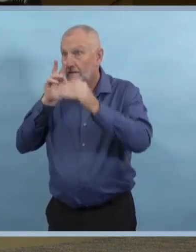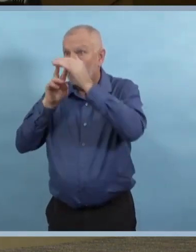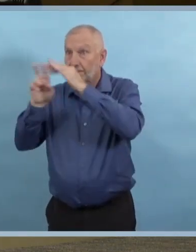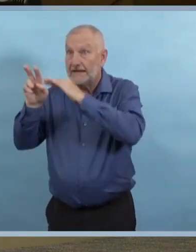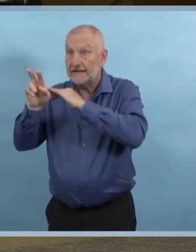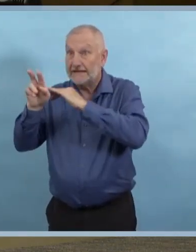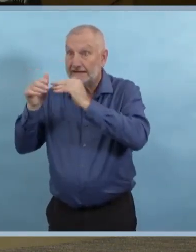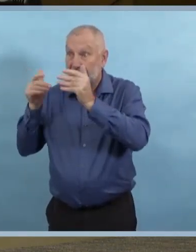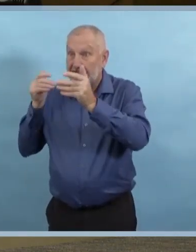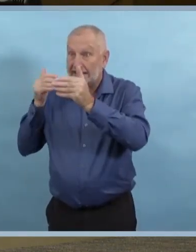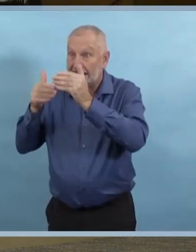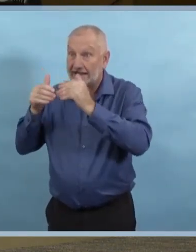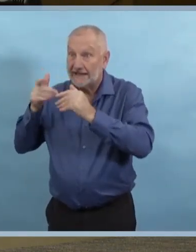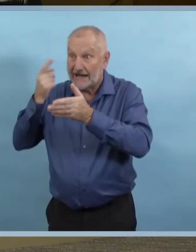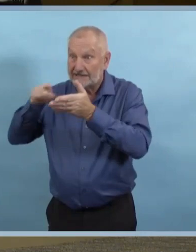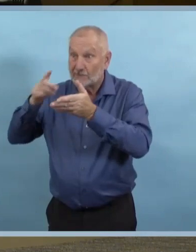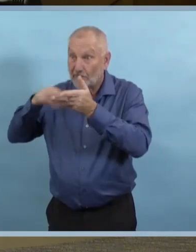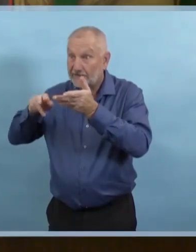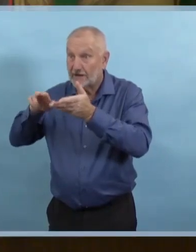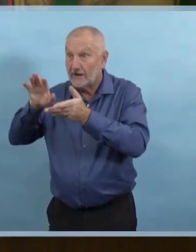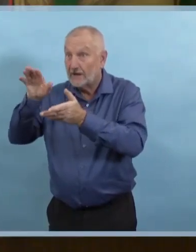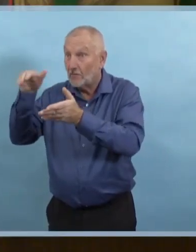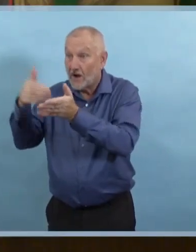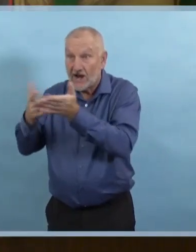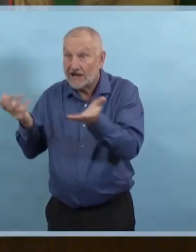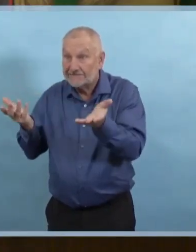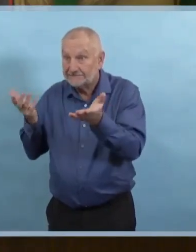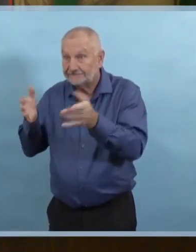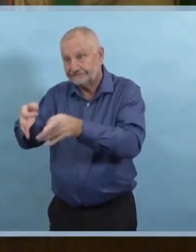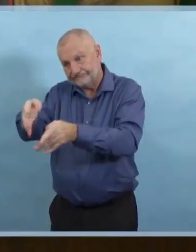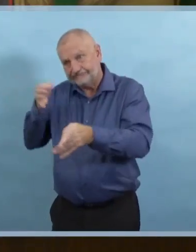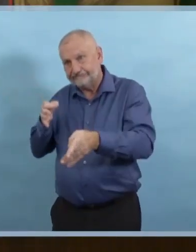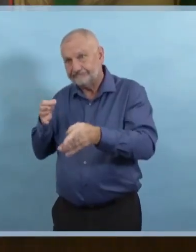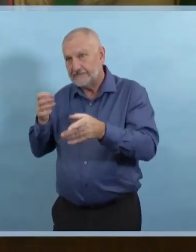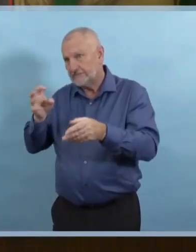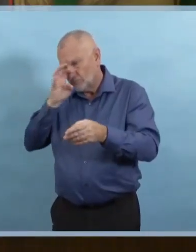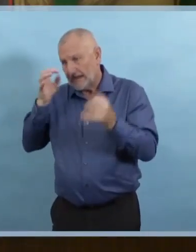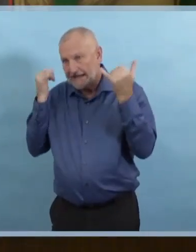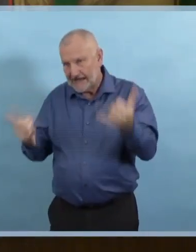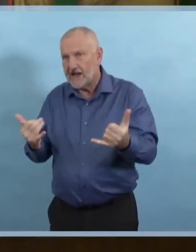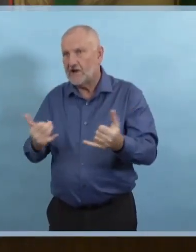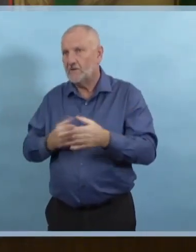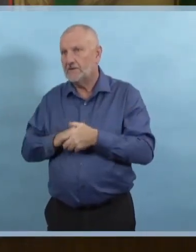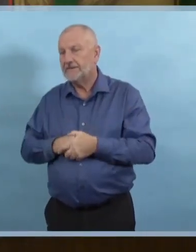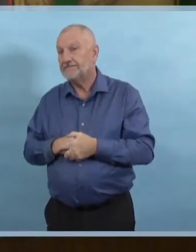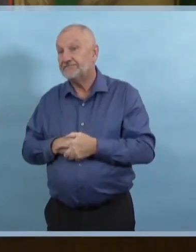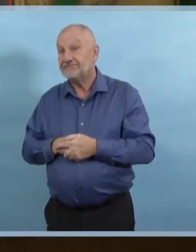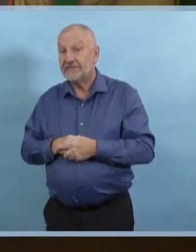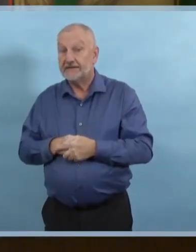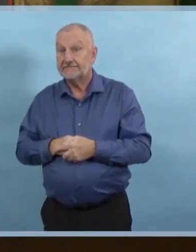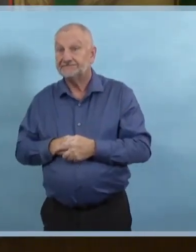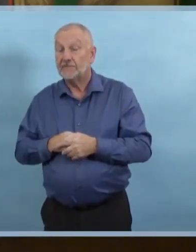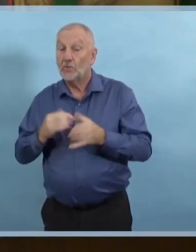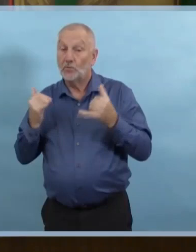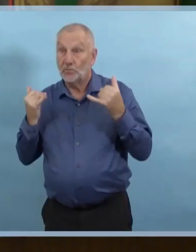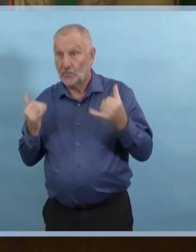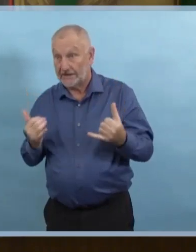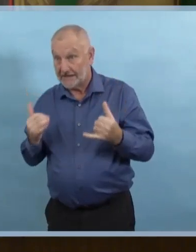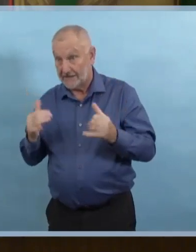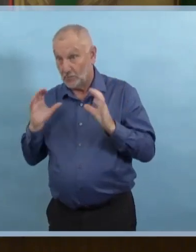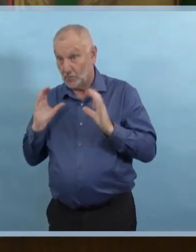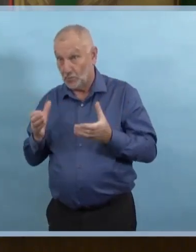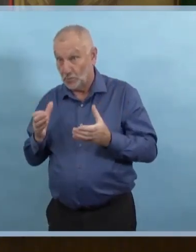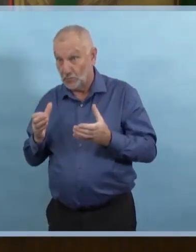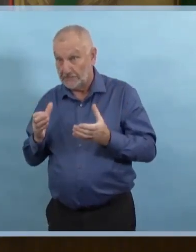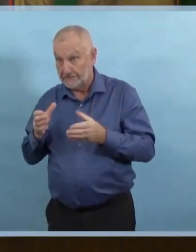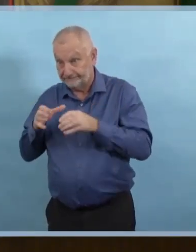avons déjà des grandes réductions sur la taille des rassemblements. Donc, nous devons faire en sorte que nous nous concentrons là-dessus. Nous ne devons pas trouver des